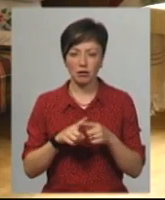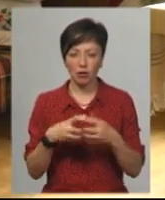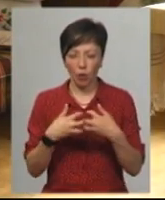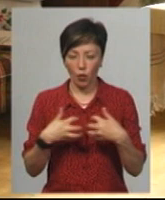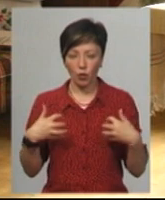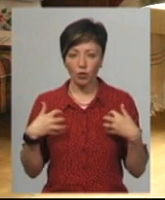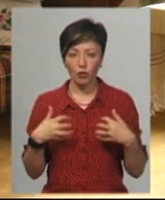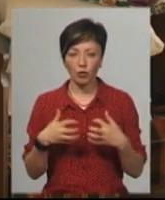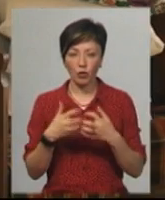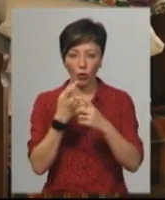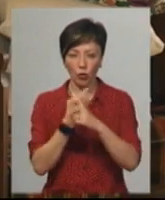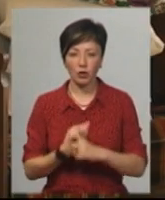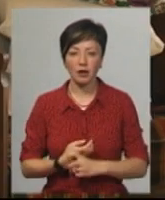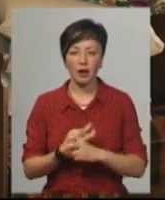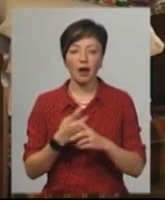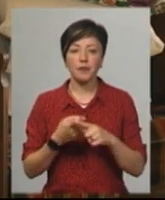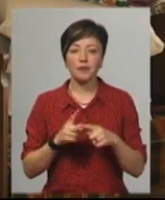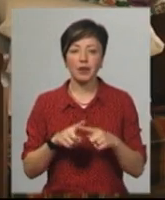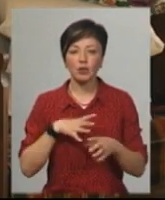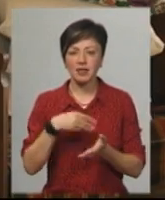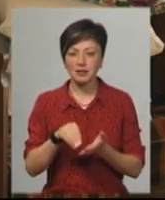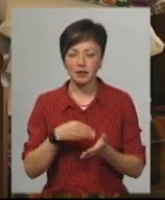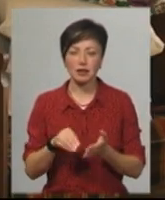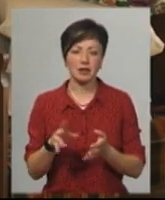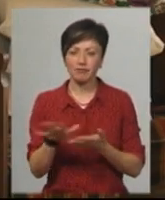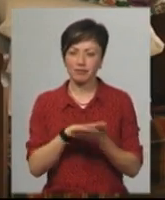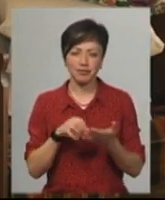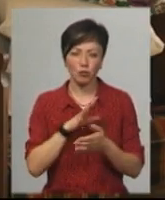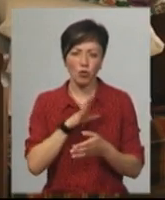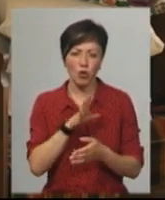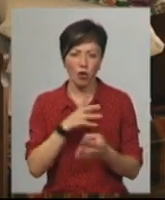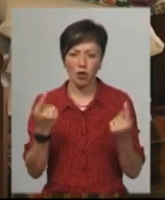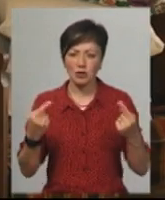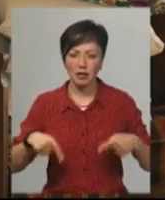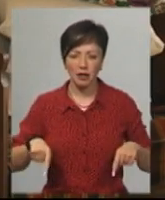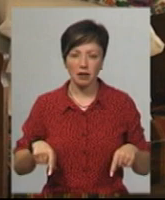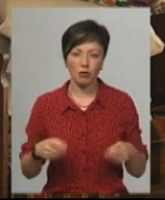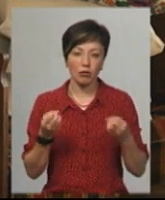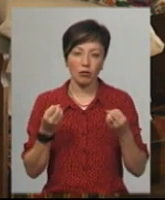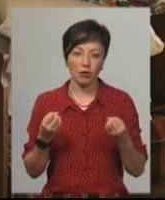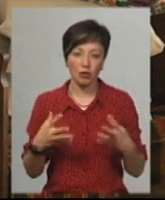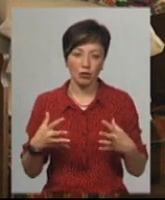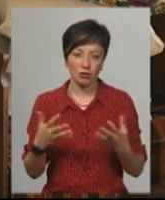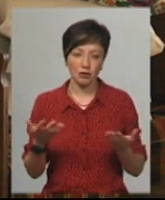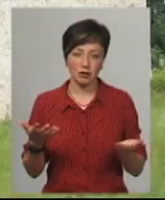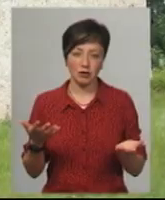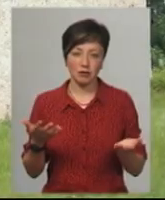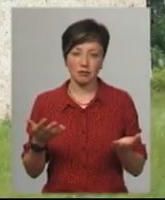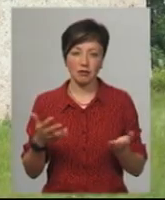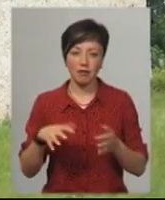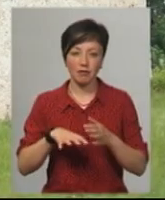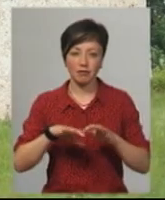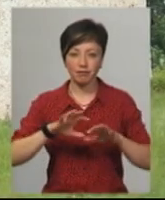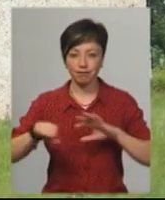бігали свині. Руїни були, сплошні руїни, і занедбане, просто розносили по камінчику.